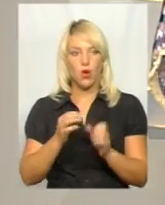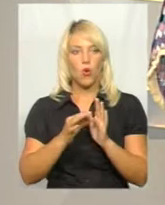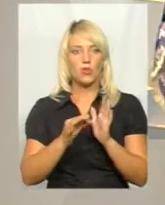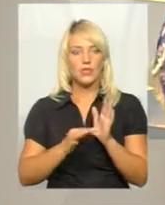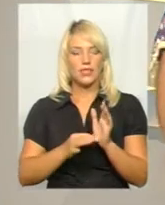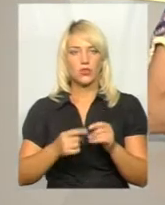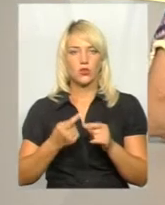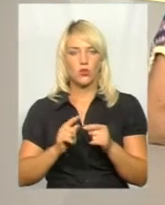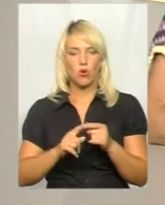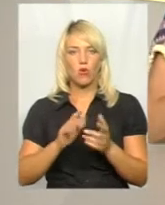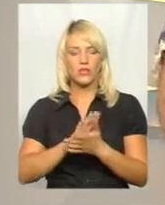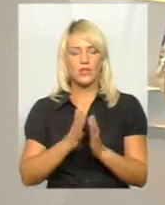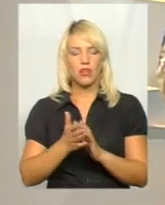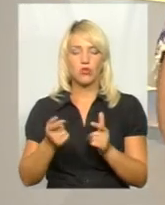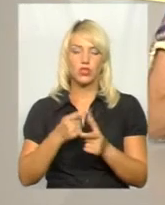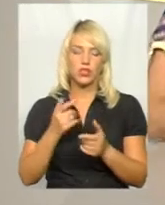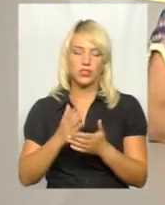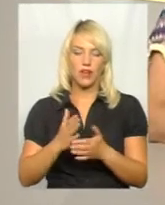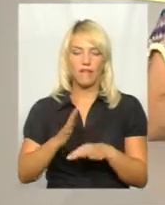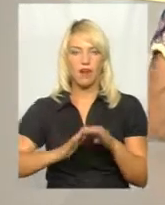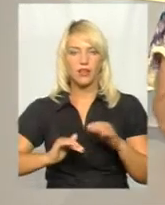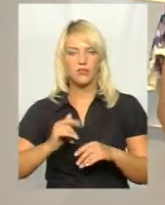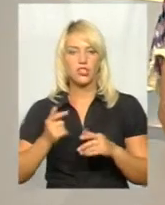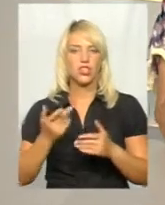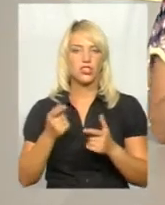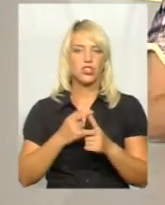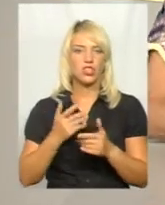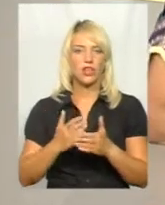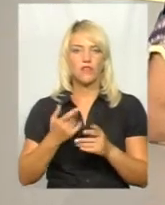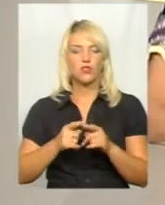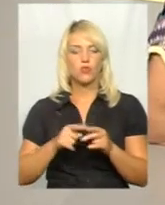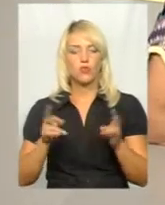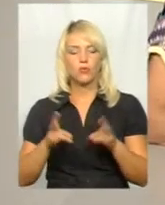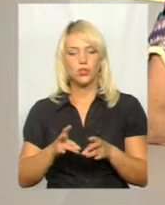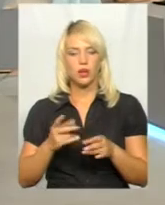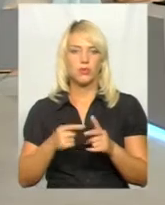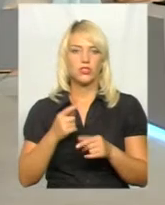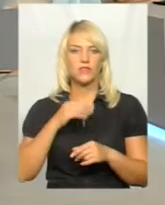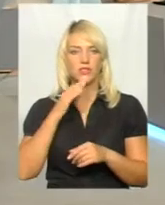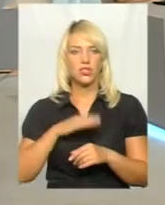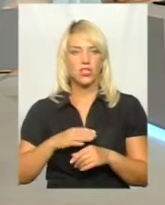фахівці, чи є під це кошти? Чи є взагалі в цьому потреба? Чи вистачає і просто подивитися, зрозуміло?